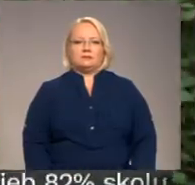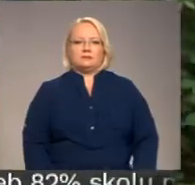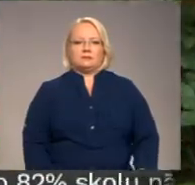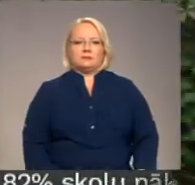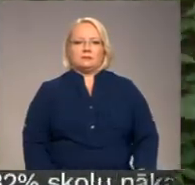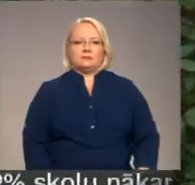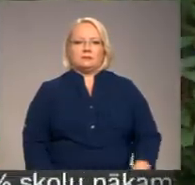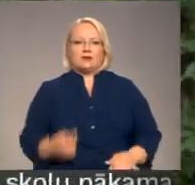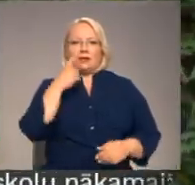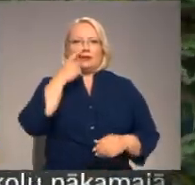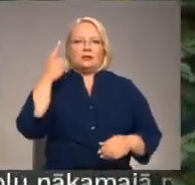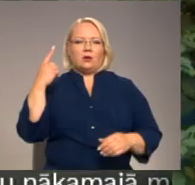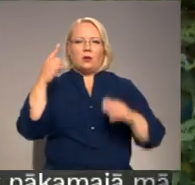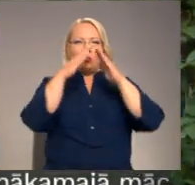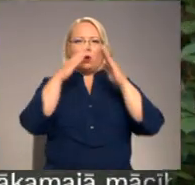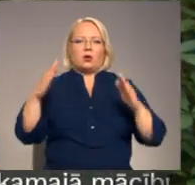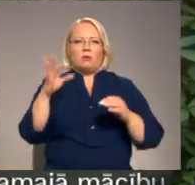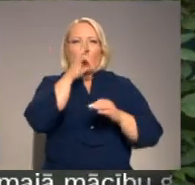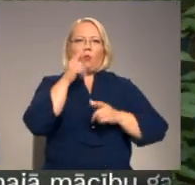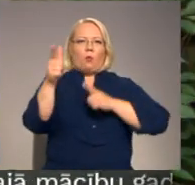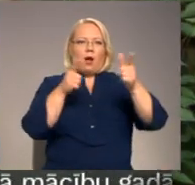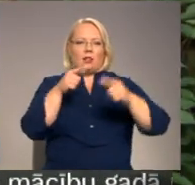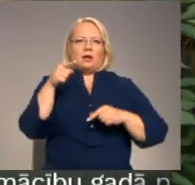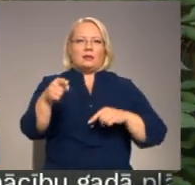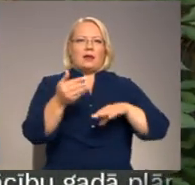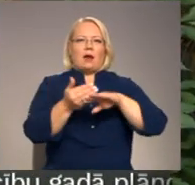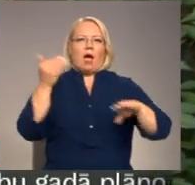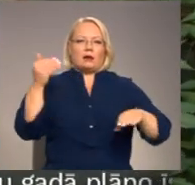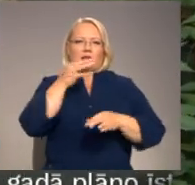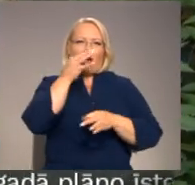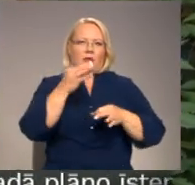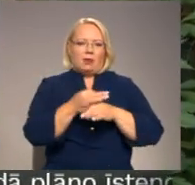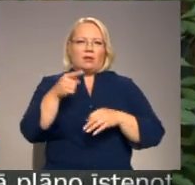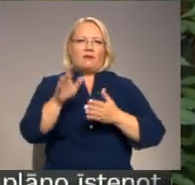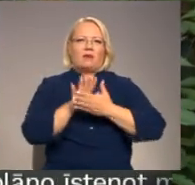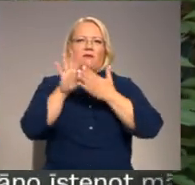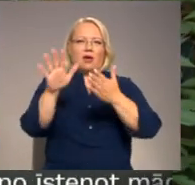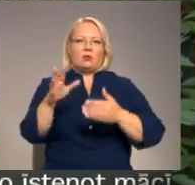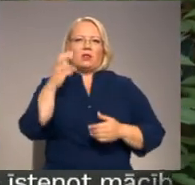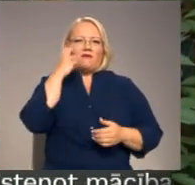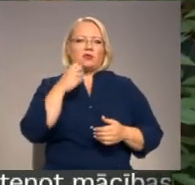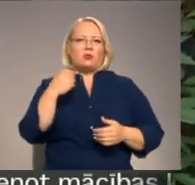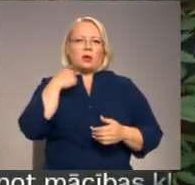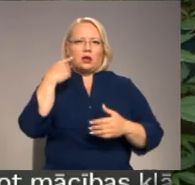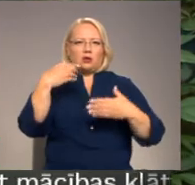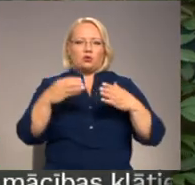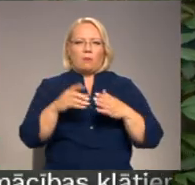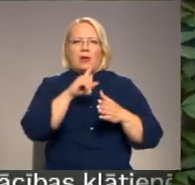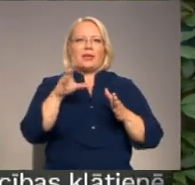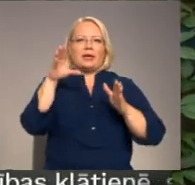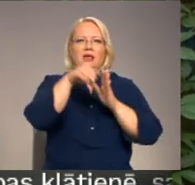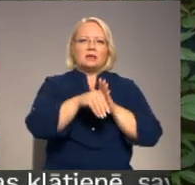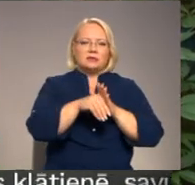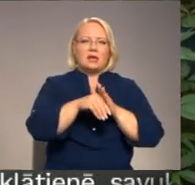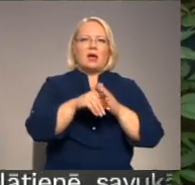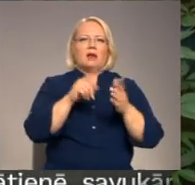Tikko lidoju ols no jumta, bet es gribētu uzsērt, ka šeit ir agrīnā atbildība. Šeit noteikti var vainot arī veco Rīgas doma, kas neiesaistījās pietiekam negāju